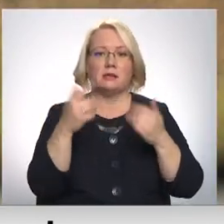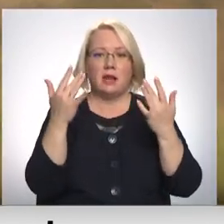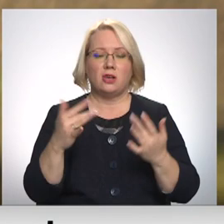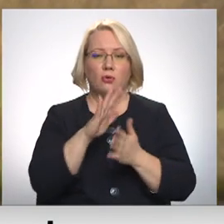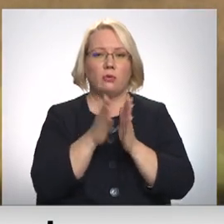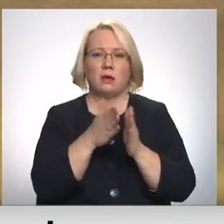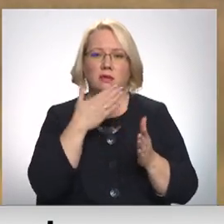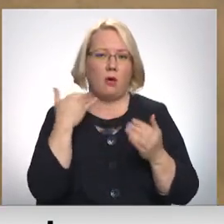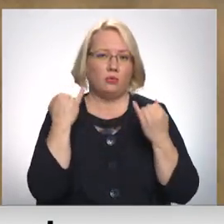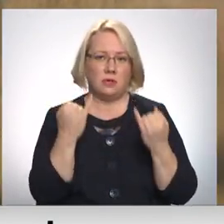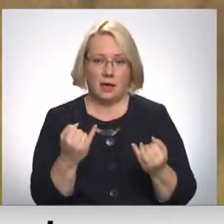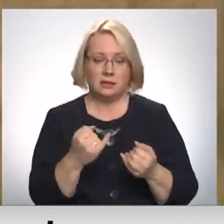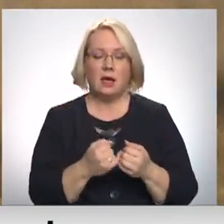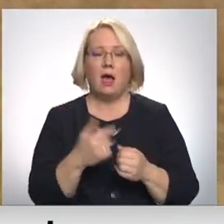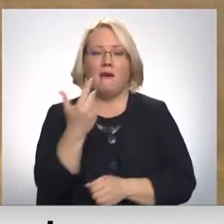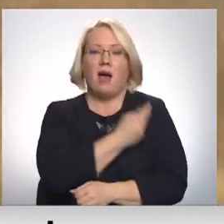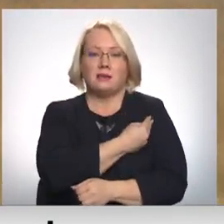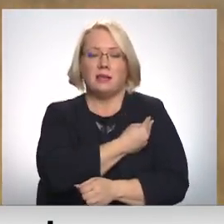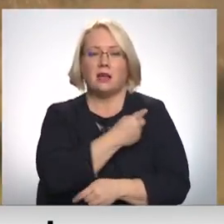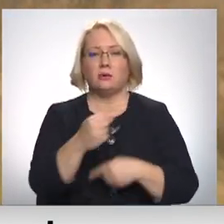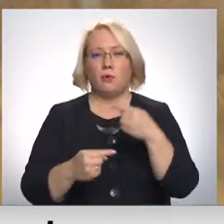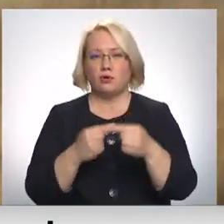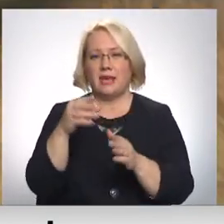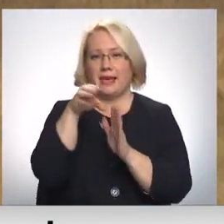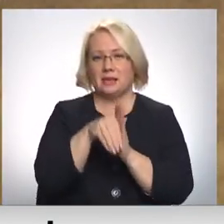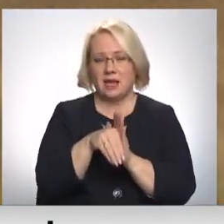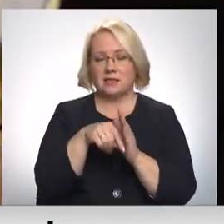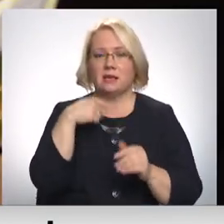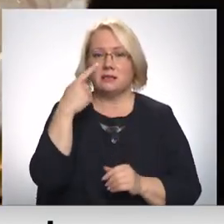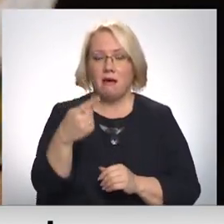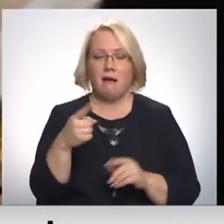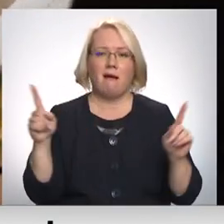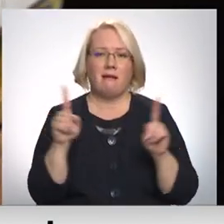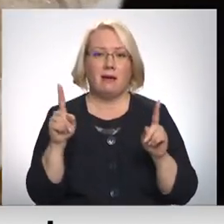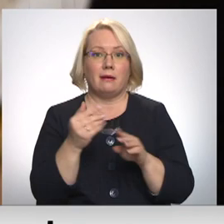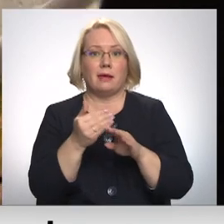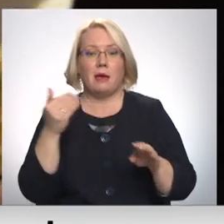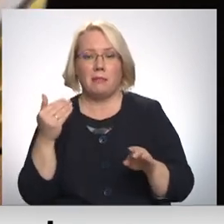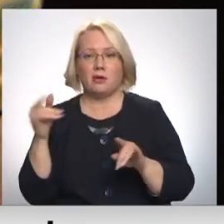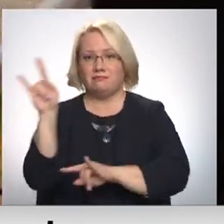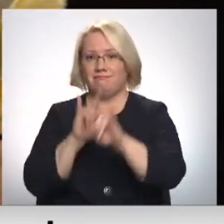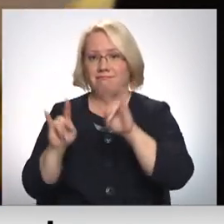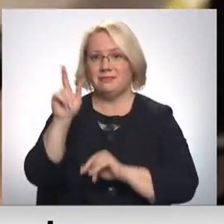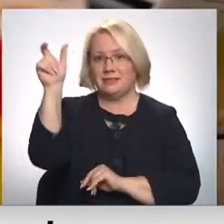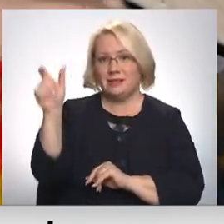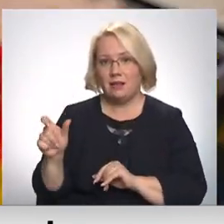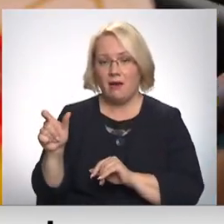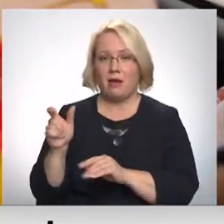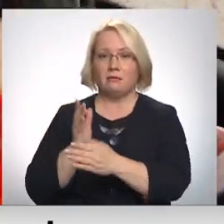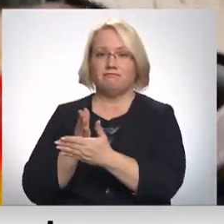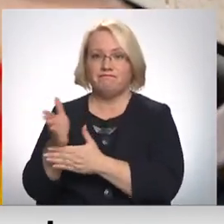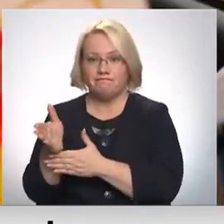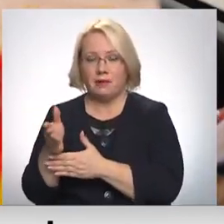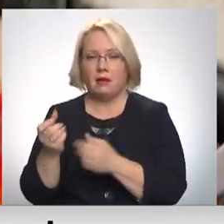Vakcinācijas procesā iesaistītie gan atzīst, ka ir arī gadījumi, kad pie iepriekš pierunāta cilvēka ierodoties